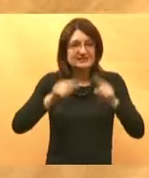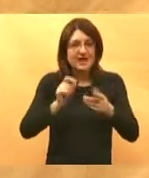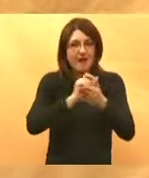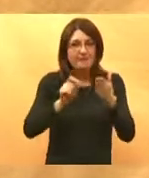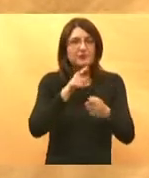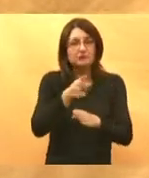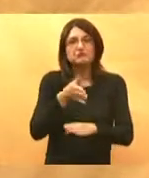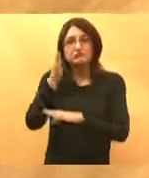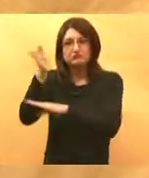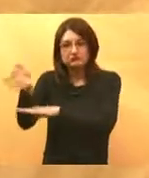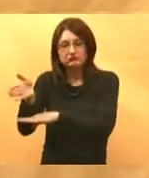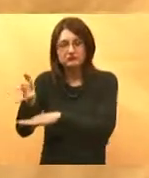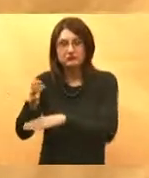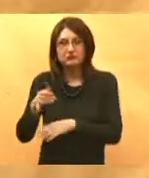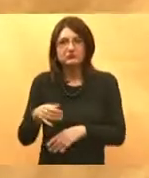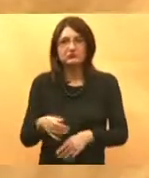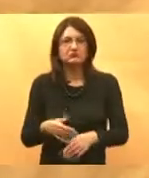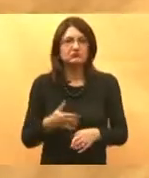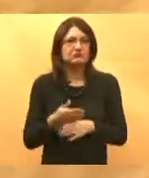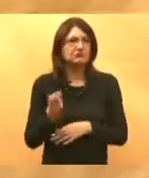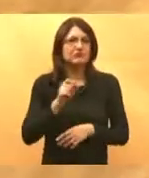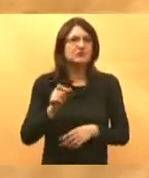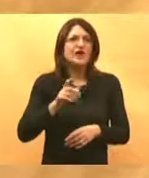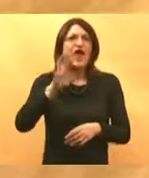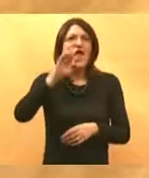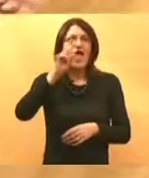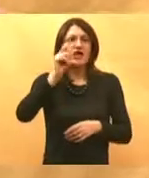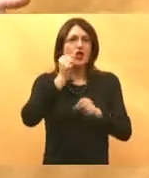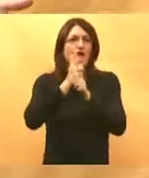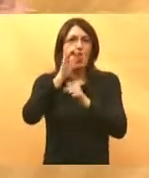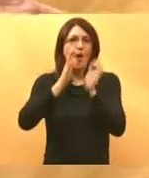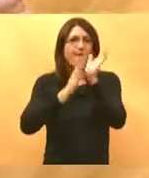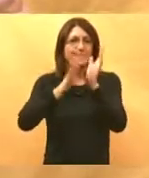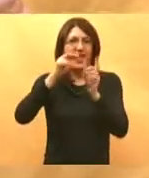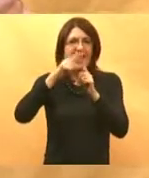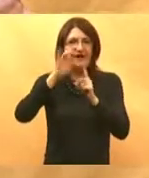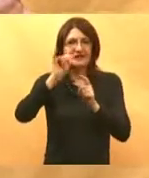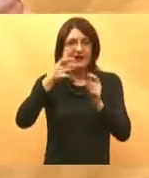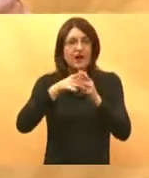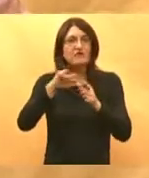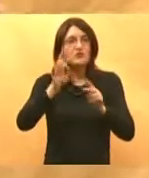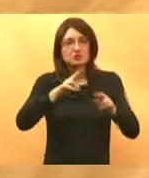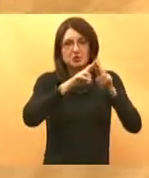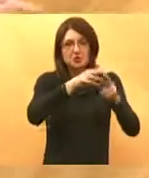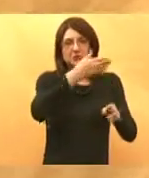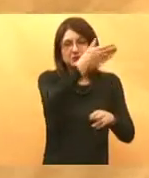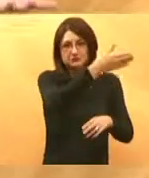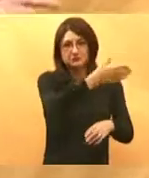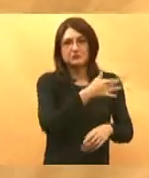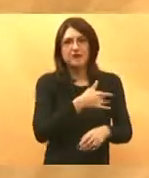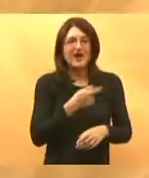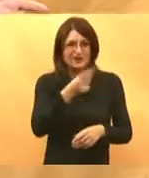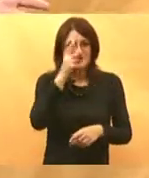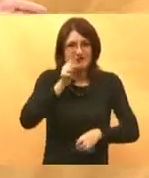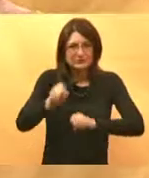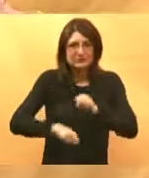otići u bilo koju ustanovu recimo da je preporučio ergometriju vi možete u bilo koju ustanovu koja ima kardiološku diagnostiku ergometrija znači na biciklu